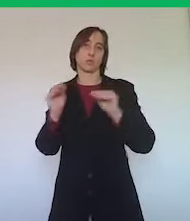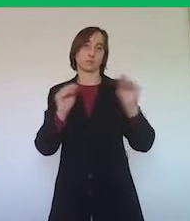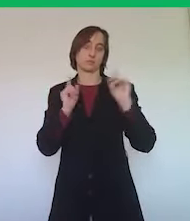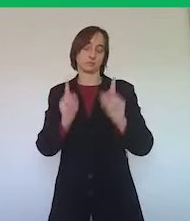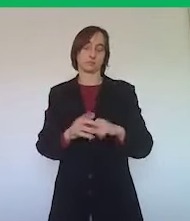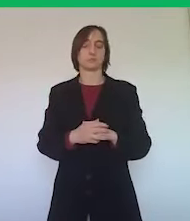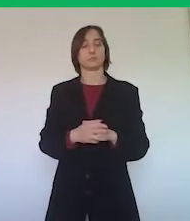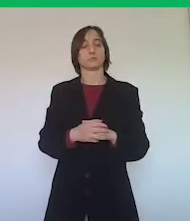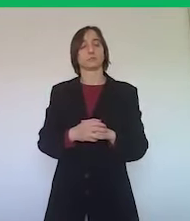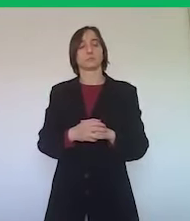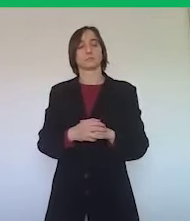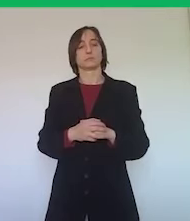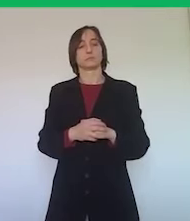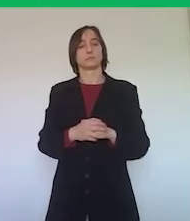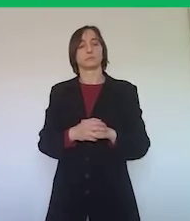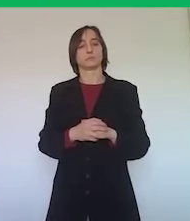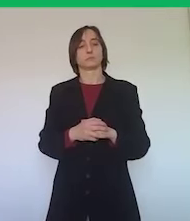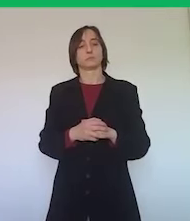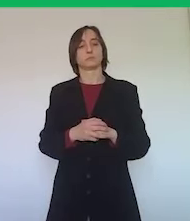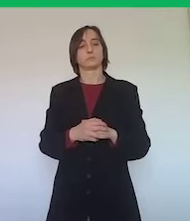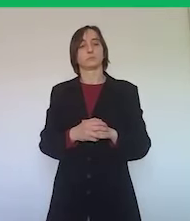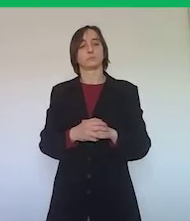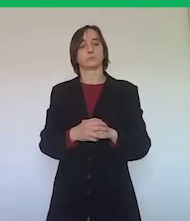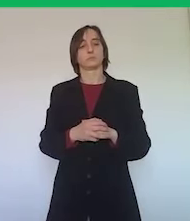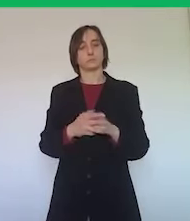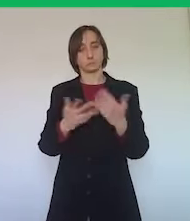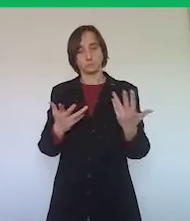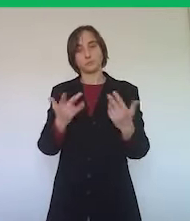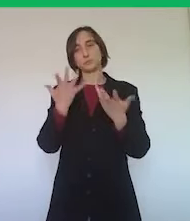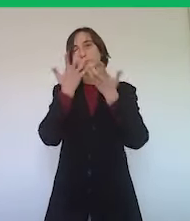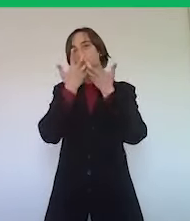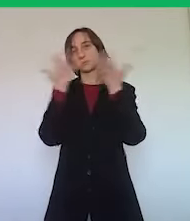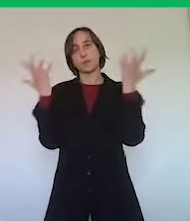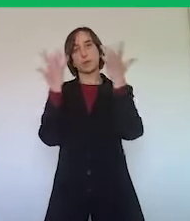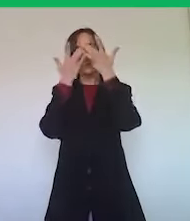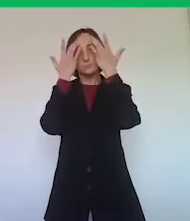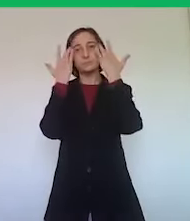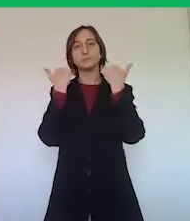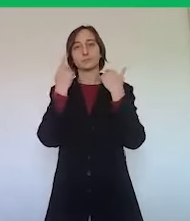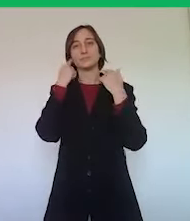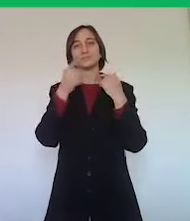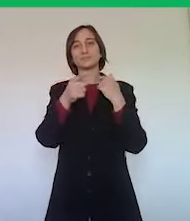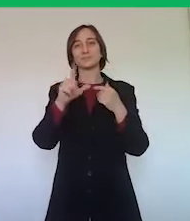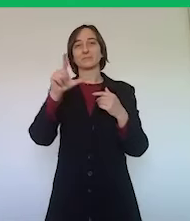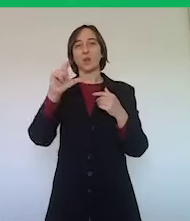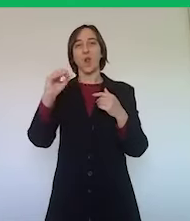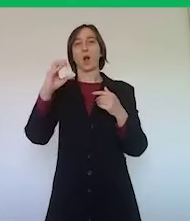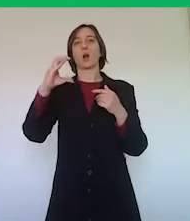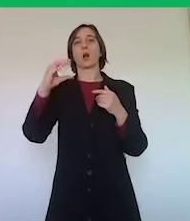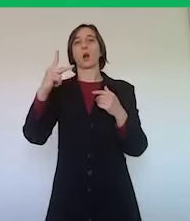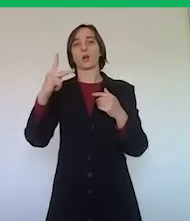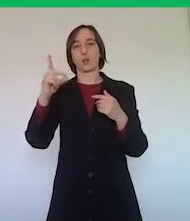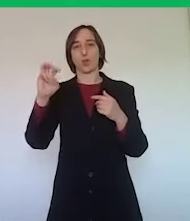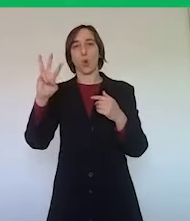È chiaro che l'inibizione degli spostamenti, il lockdown